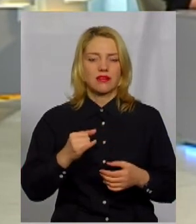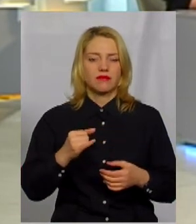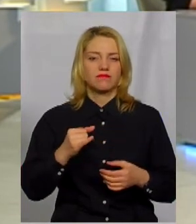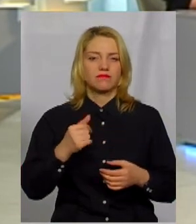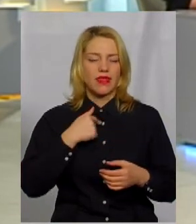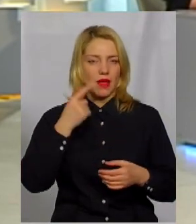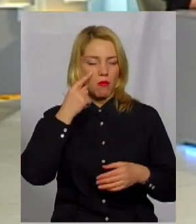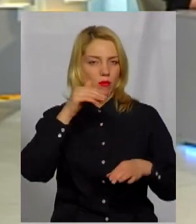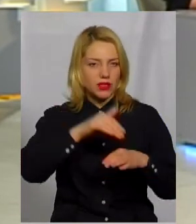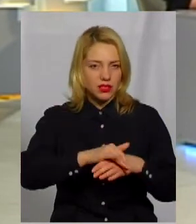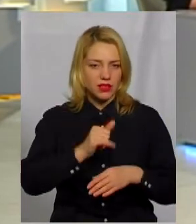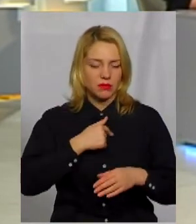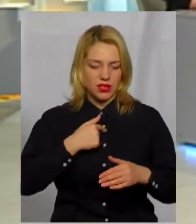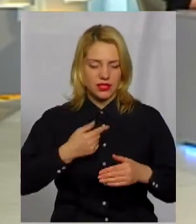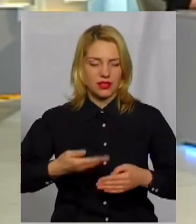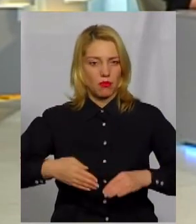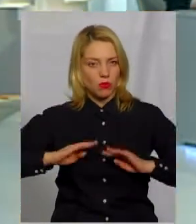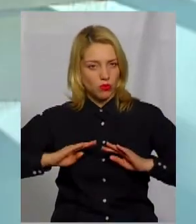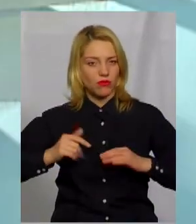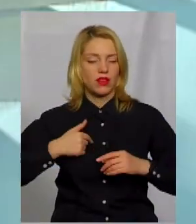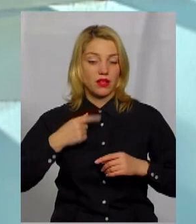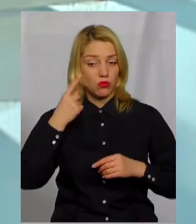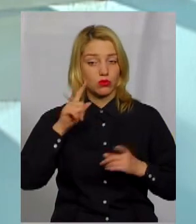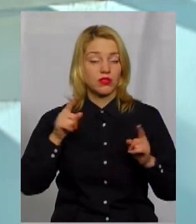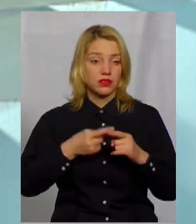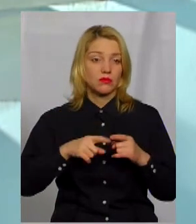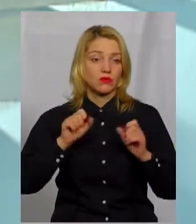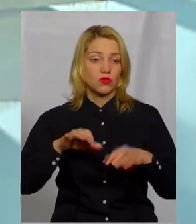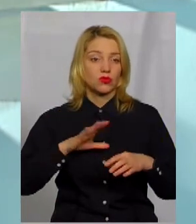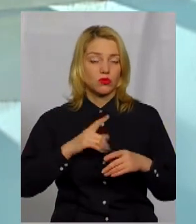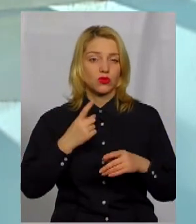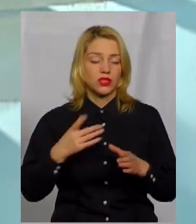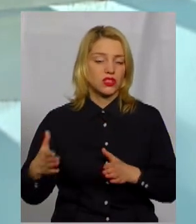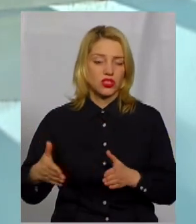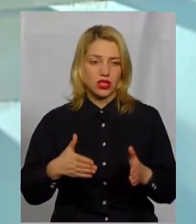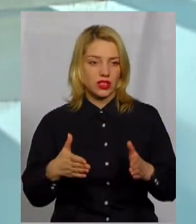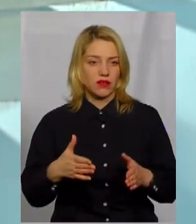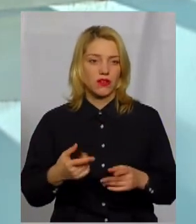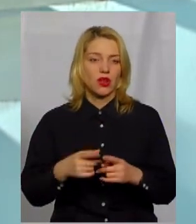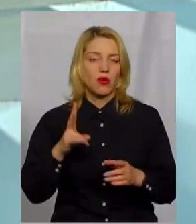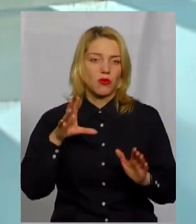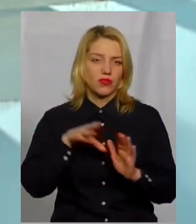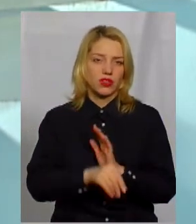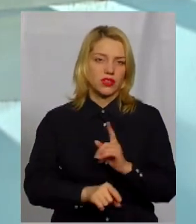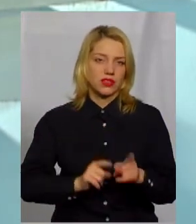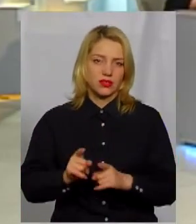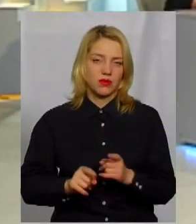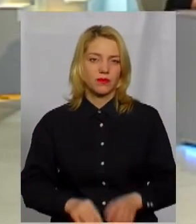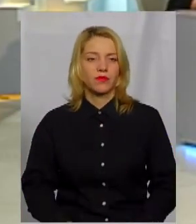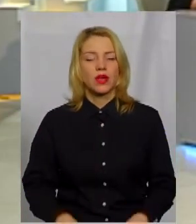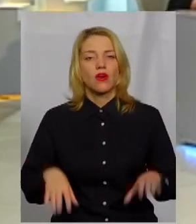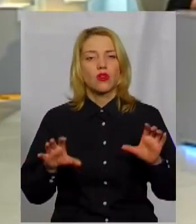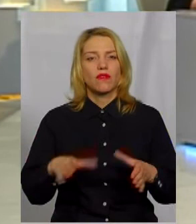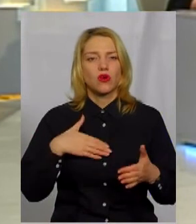тому. І, ну, я подумав, що це може бути одним зі шляхів, знову ж таки, втілення змін. Голова